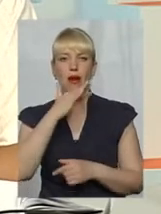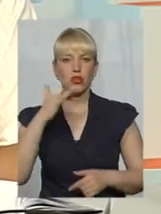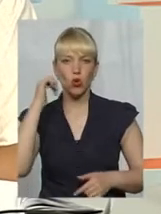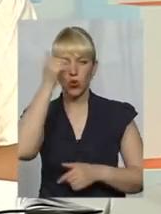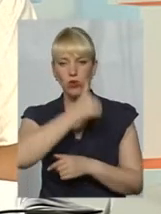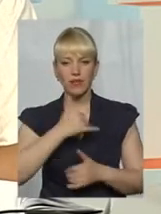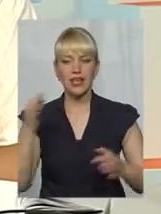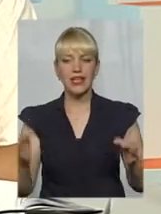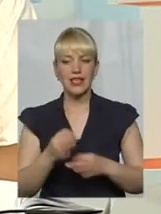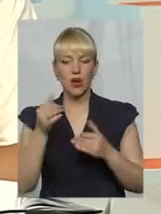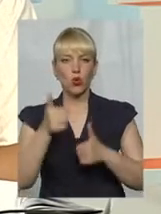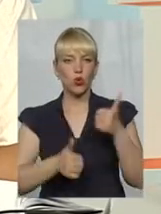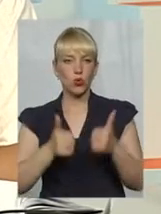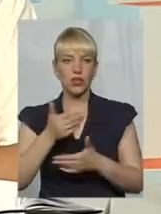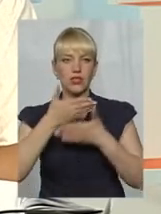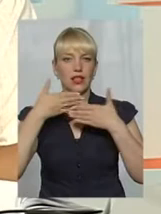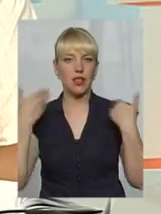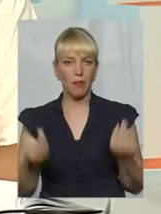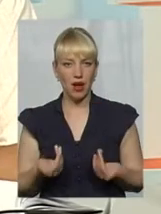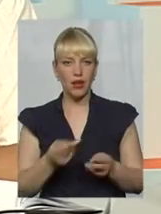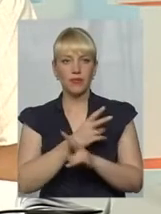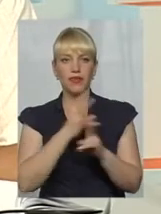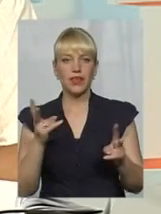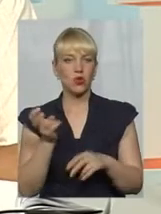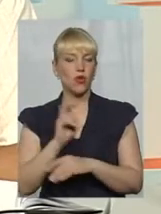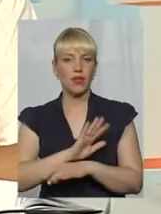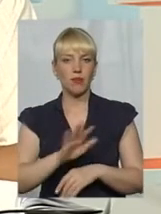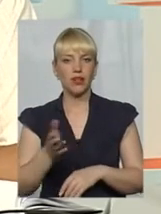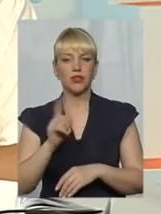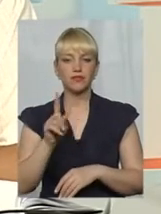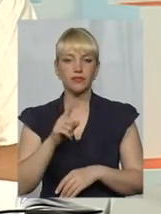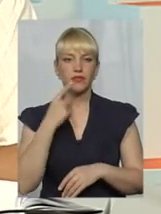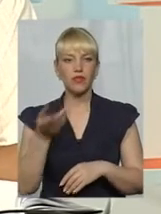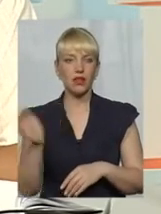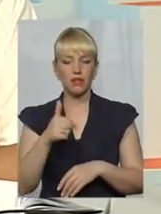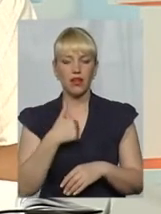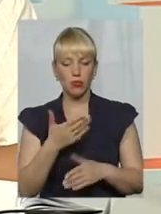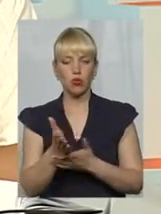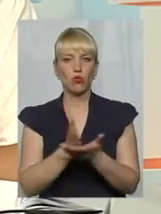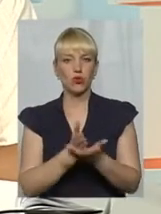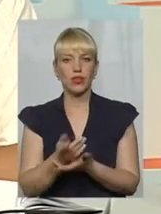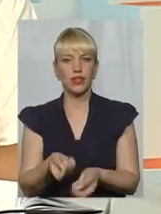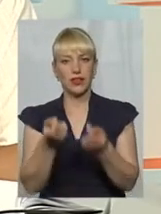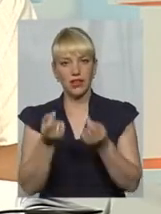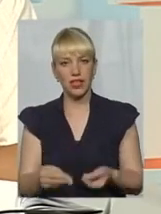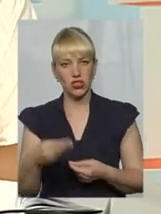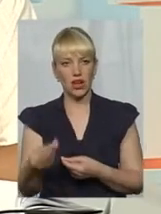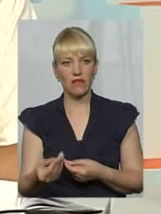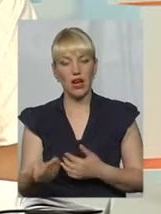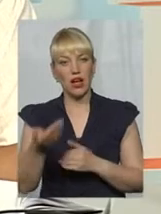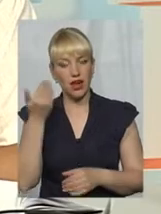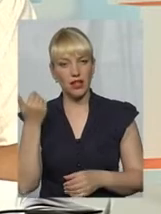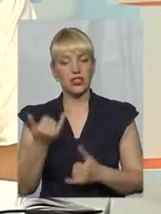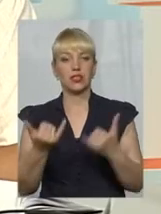ніякої конкуренції немає. Ніхто не прийде, не скаже, що давай я буду обслуговувати дешевше. Раніше, тепер